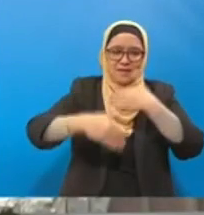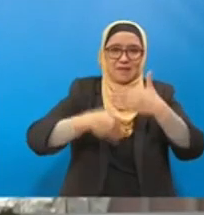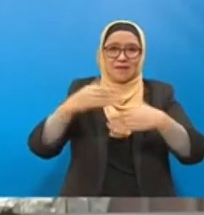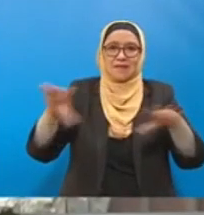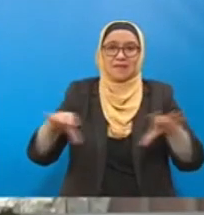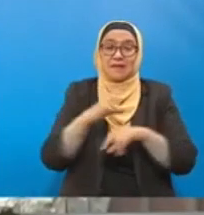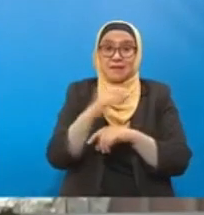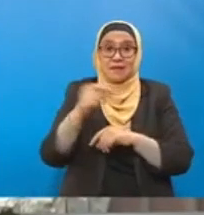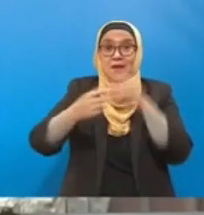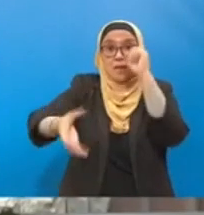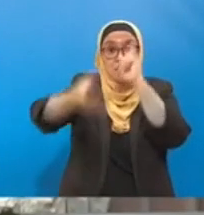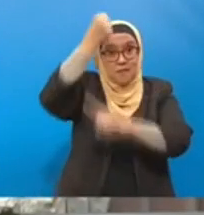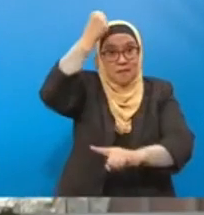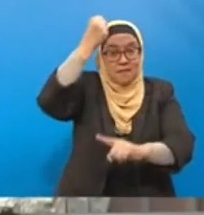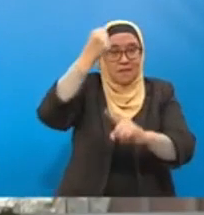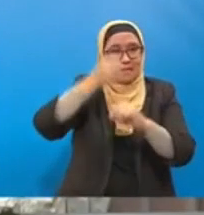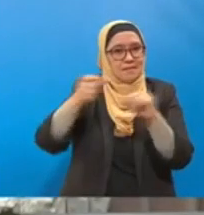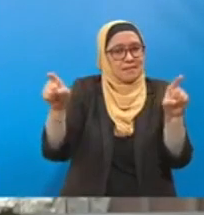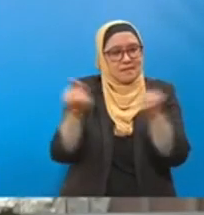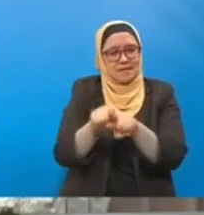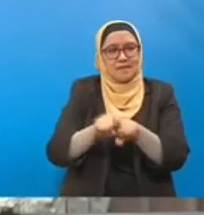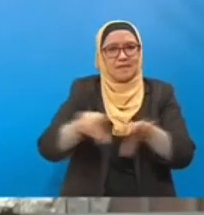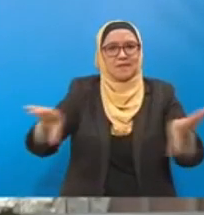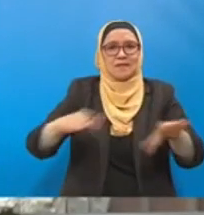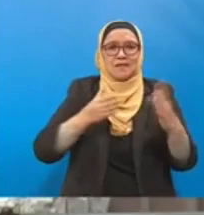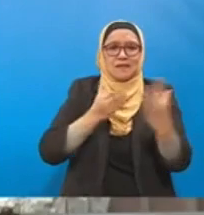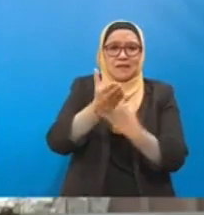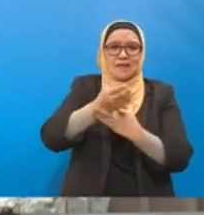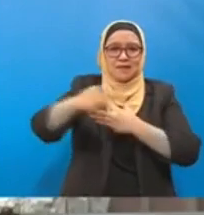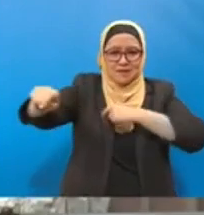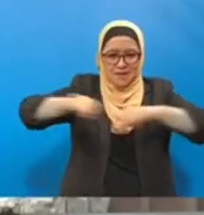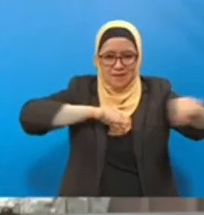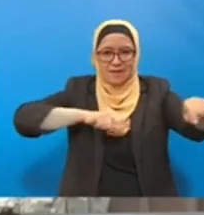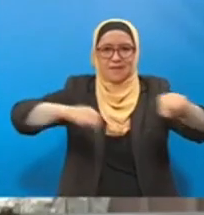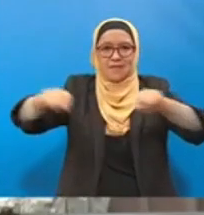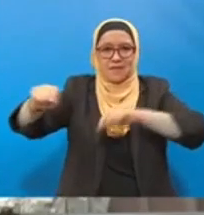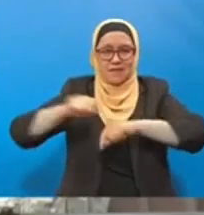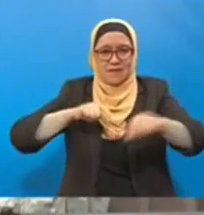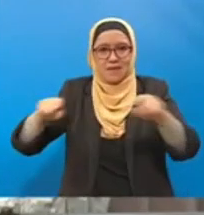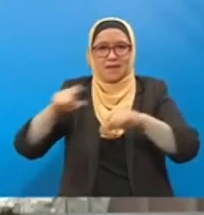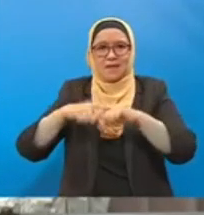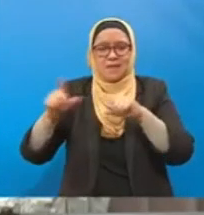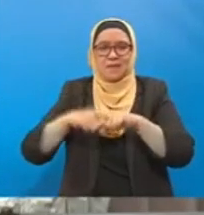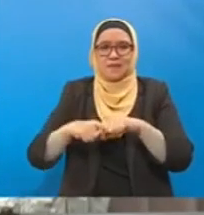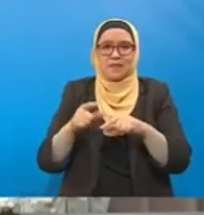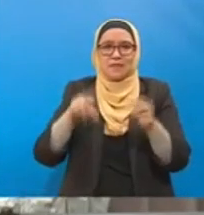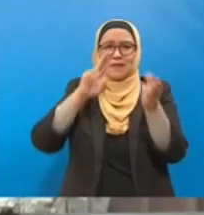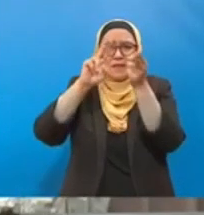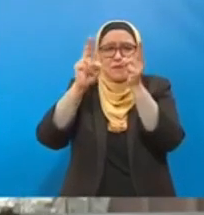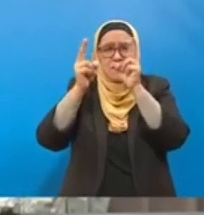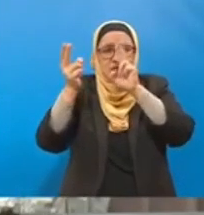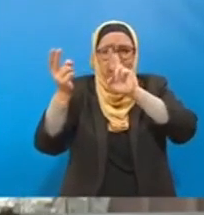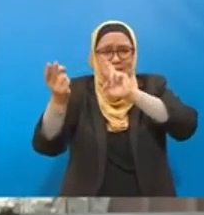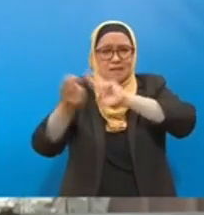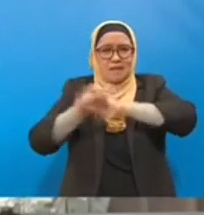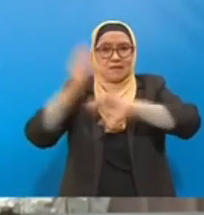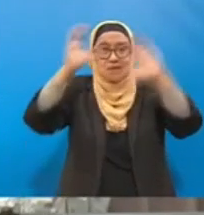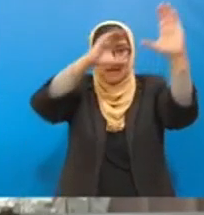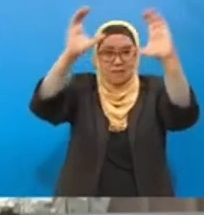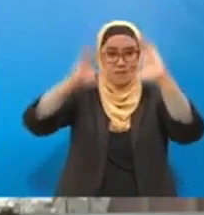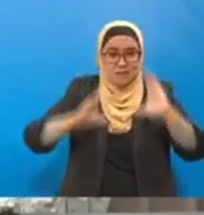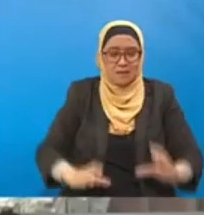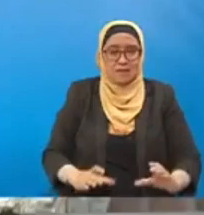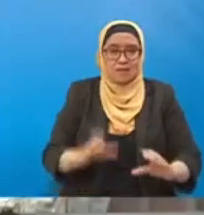NDC negara juga akan dilaksanakan melalui tindakan-tindakan mitigasi perubahan iklim dalam negara dan tidak melibatkan pembelian